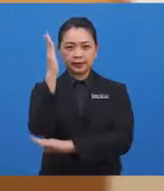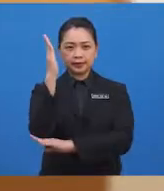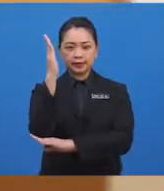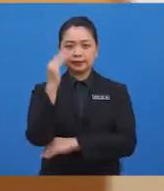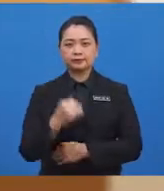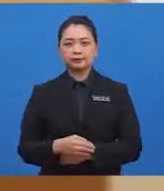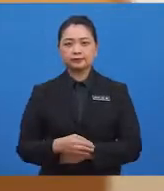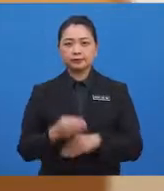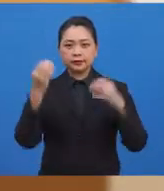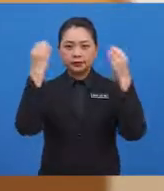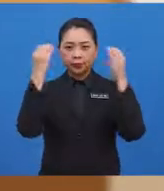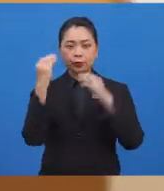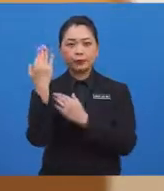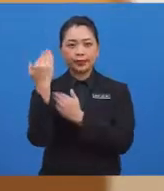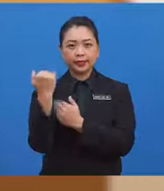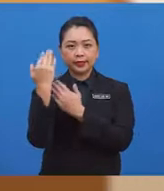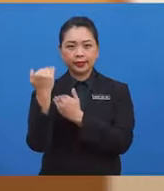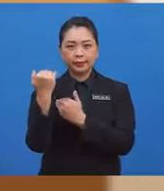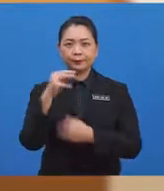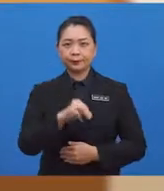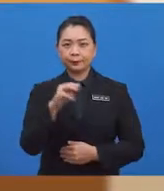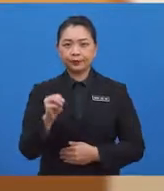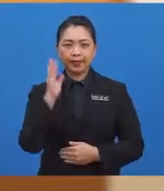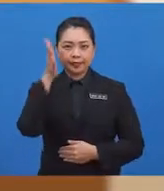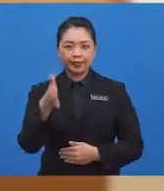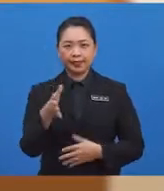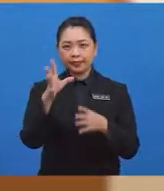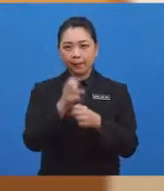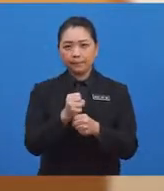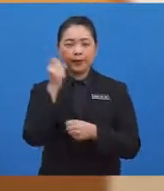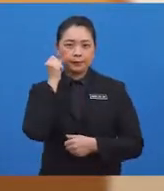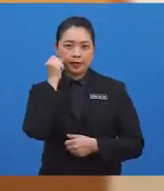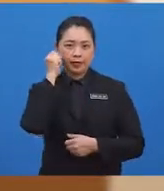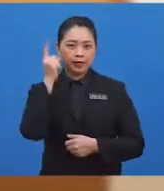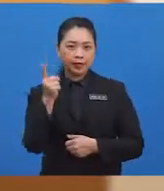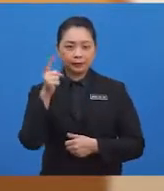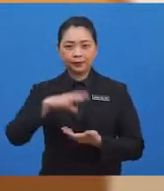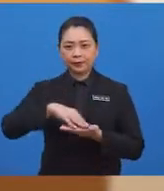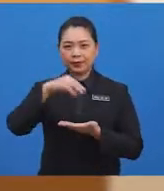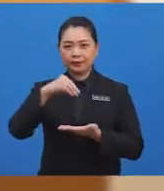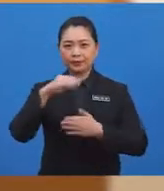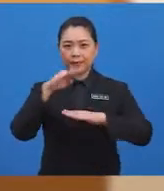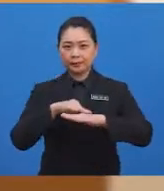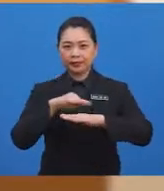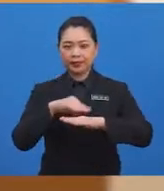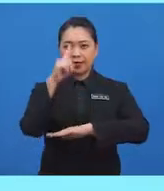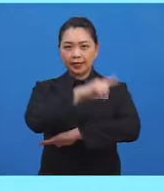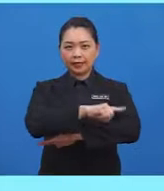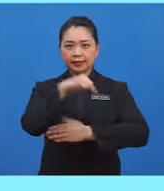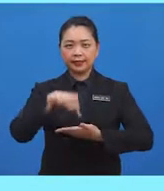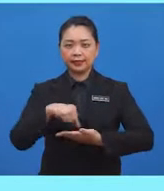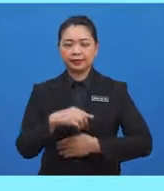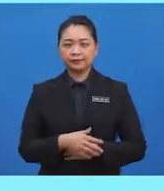Cikgu Sari berharap, murid-murid akan dapat memahami pelajaran pada hari ini.